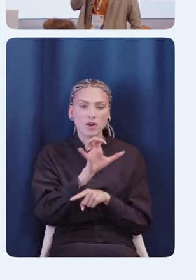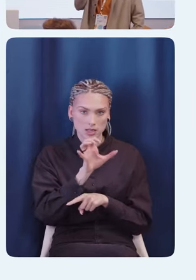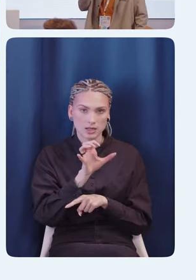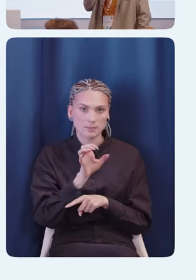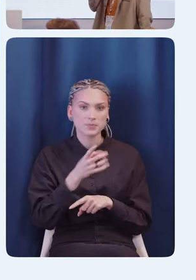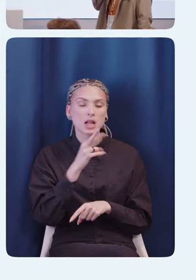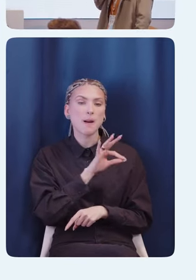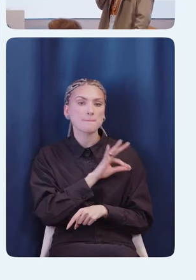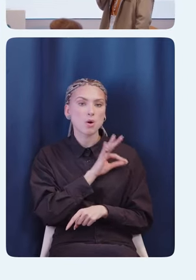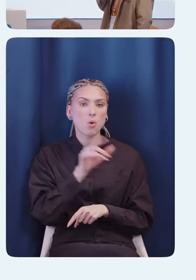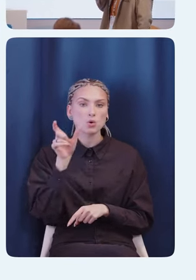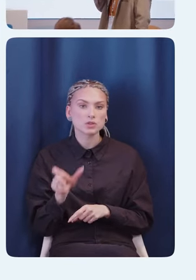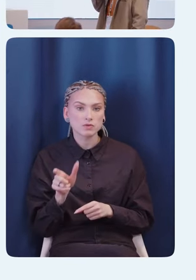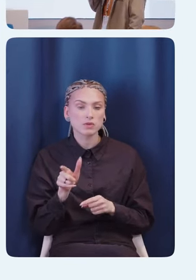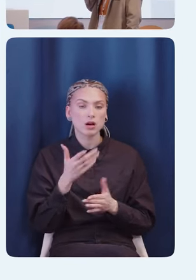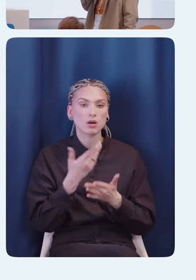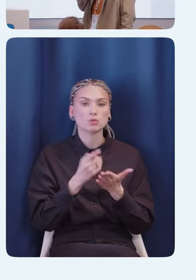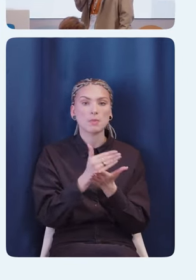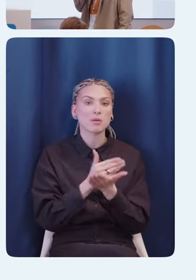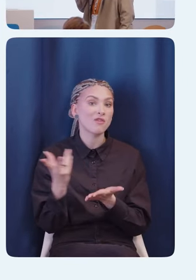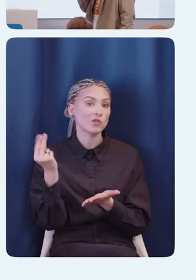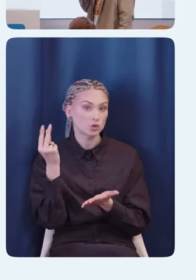Для пользователей с включенным voiceover-ом